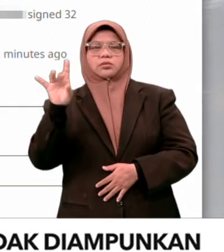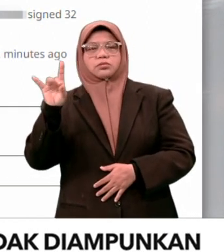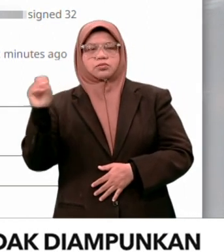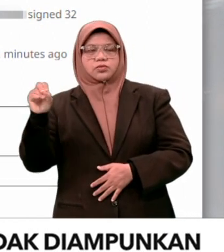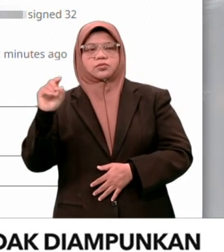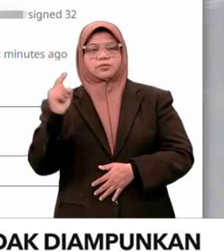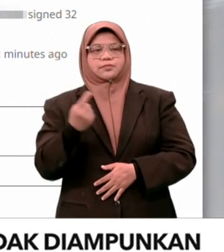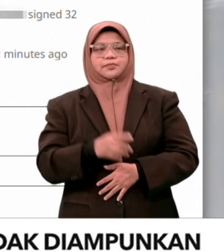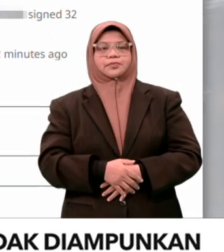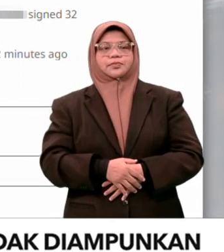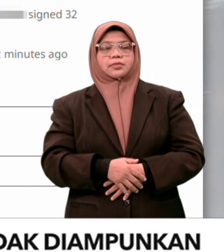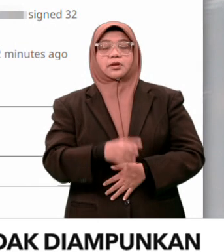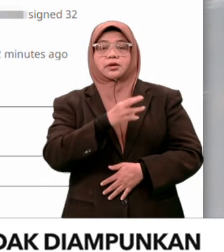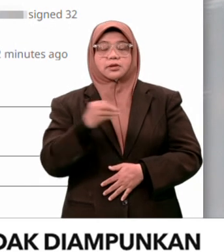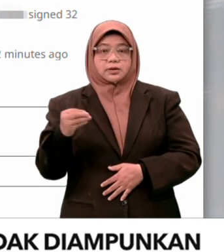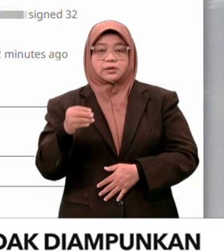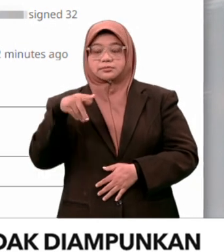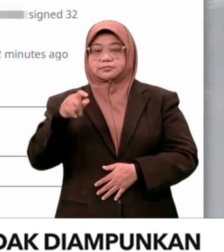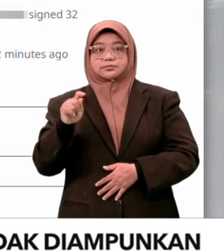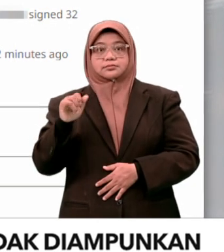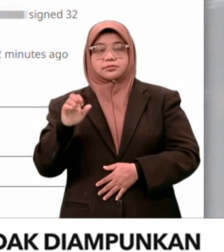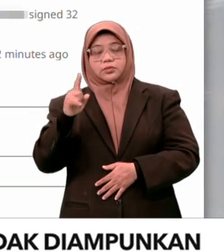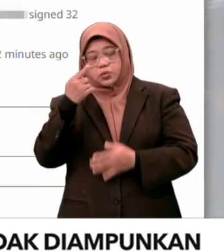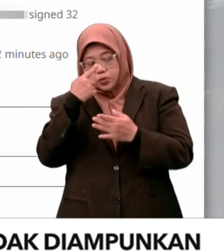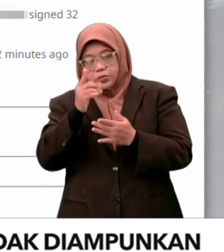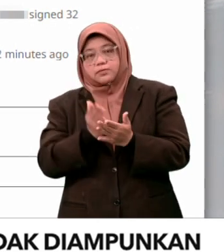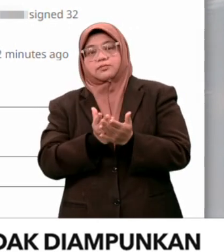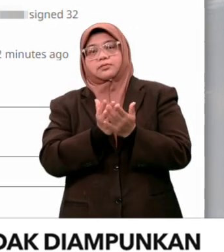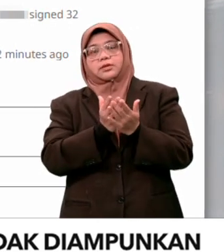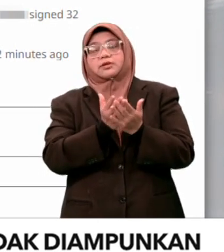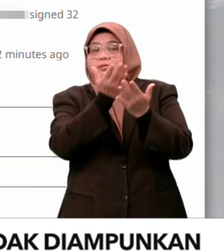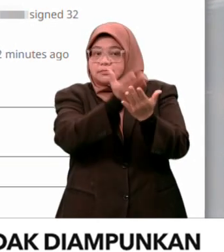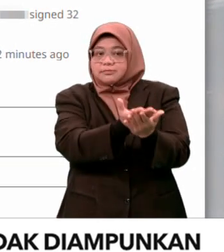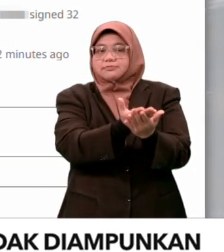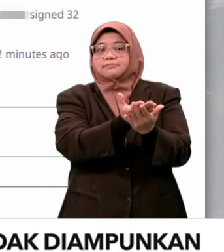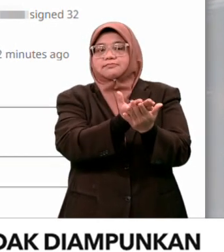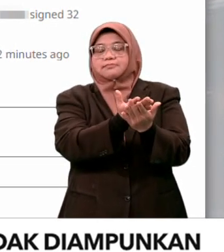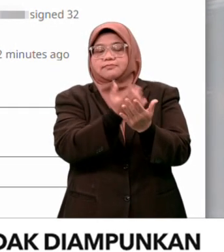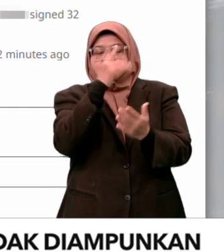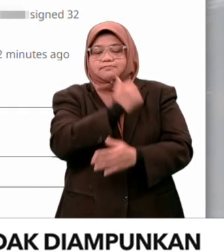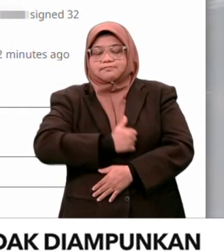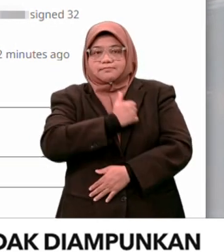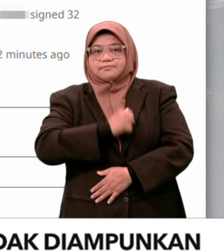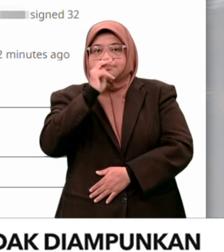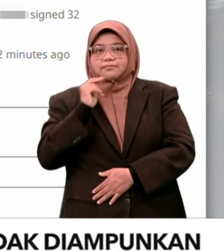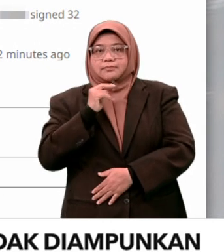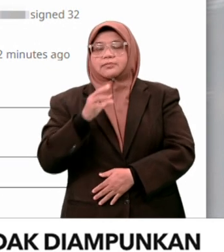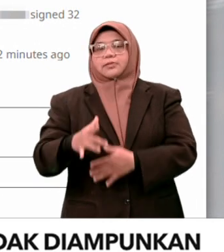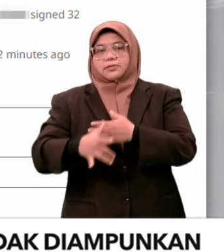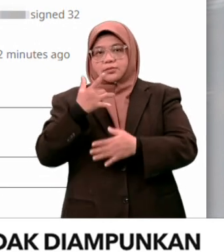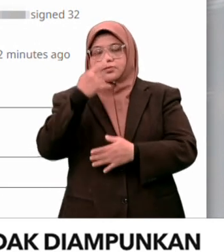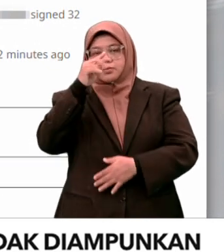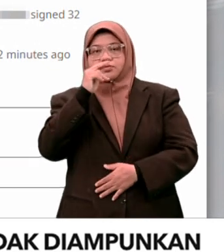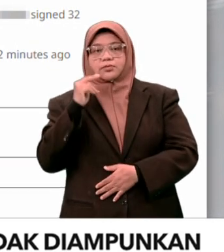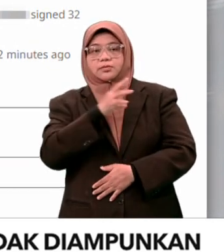tanda tangan. Petisyen terbabit antara lain meminta yang dipertuan agung agar memberikan pengampunan diraja setemerta terhadap